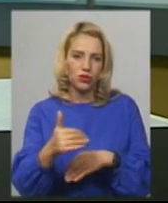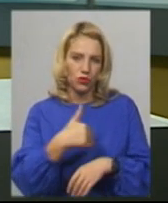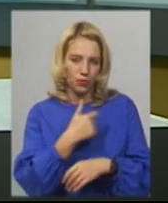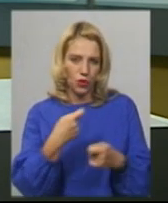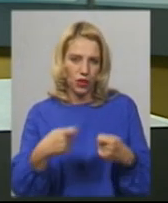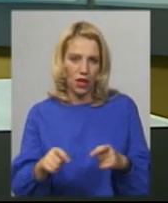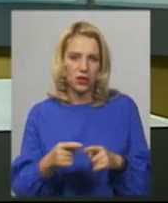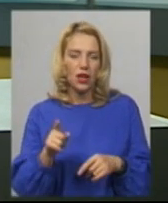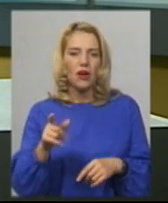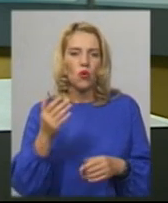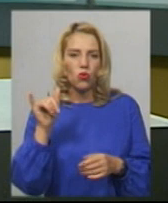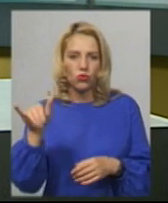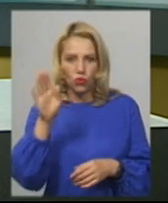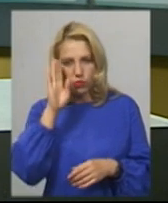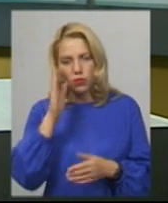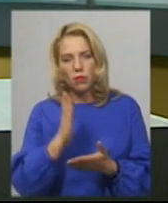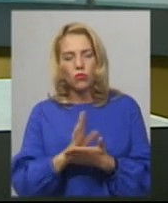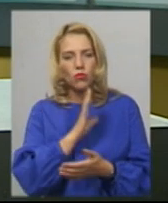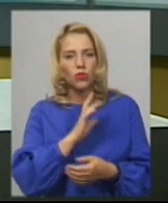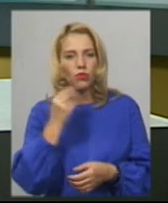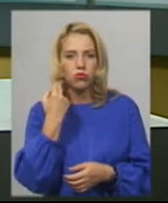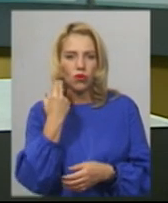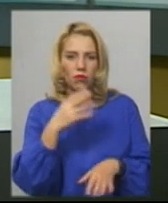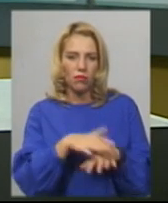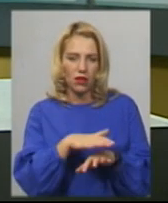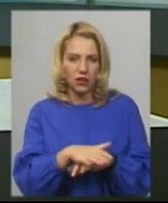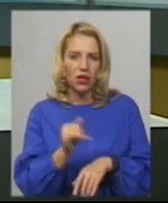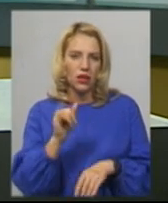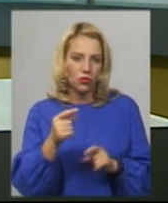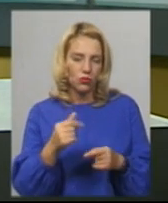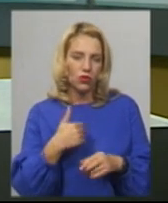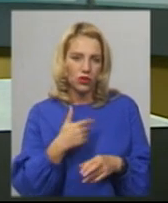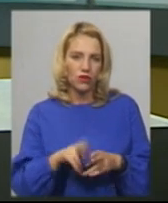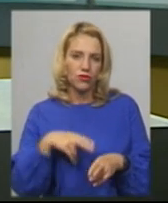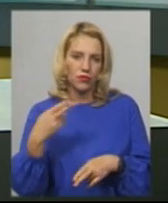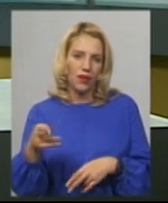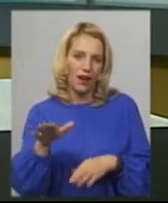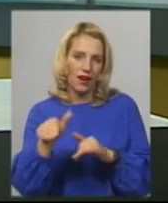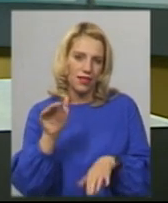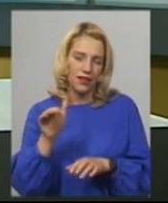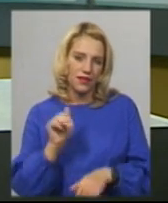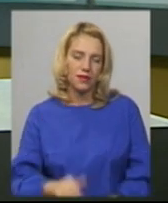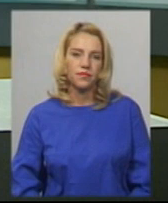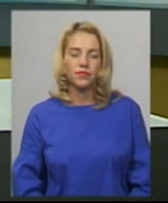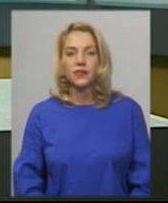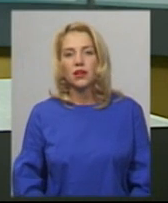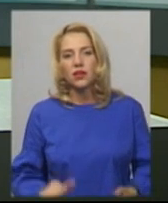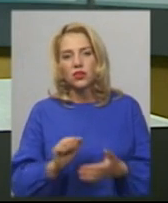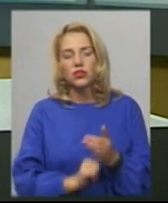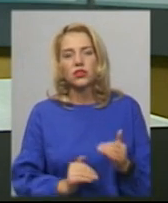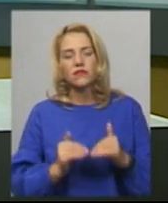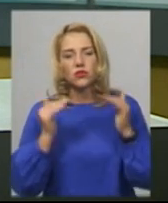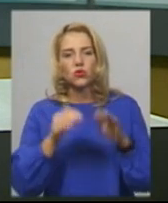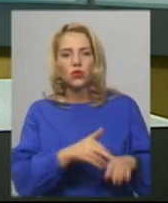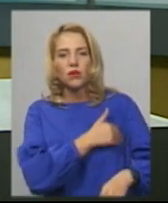його словами, він мав боргові зобов'язання у кількох банках і гроші були потрібні, аби погасити кредити. Через високу температуру